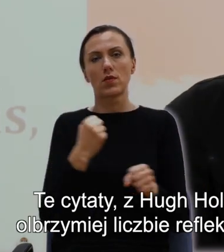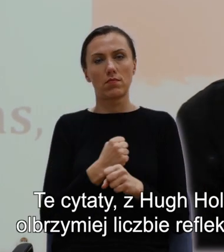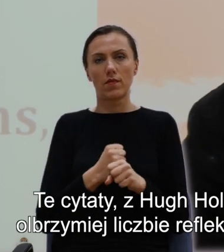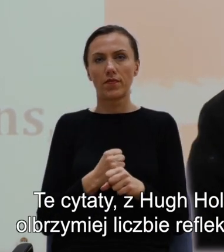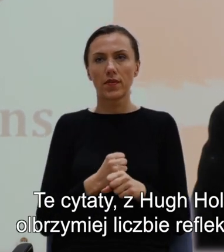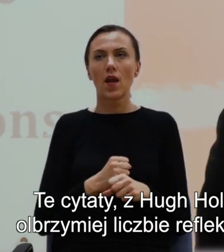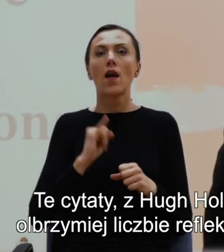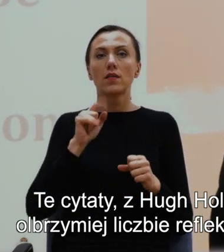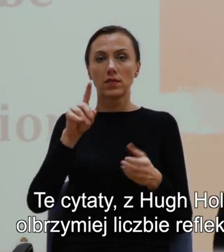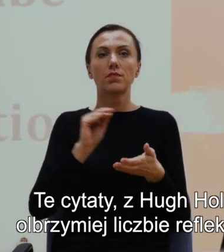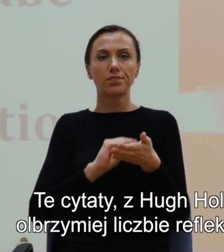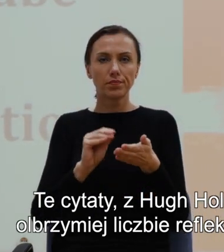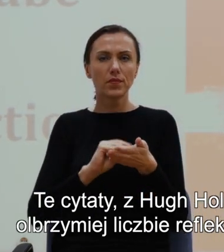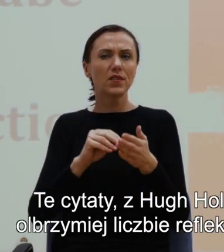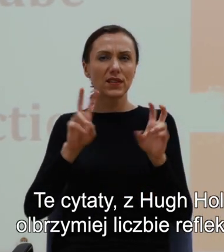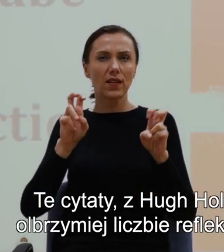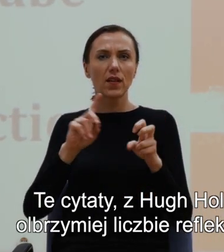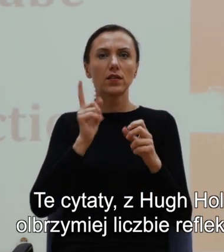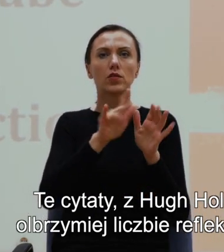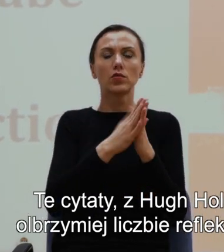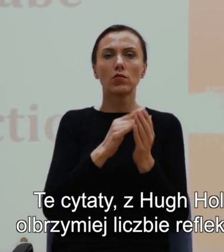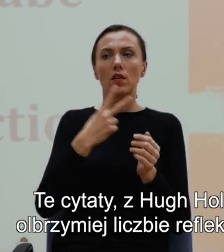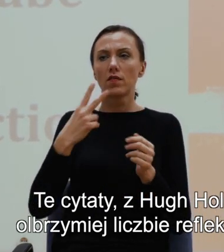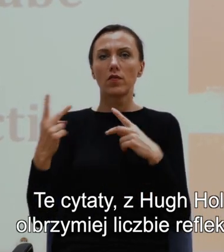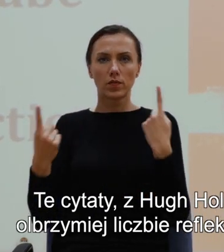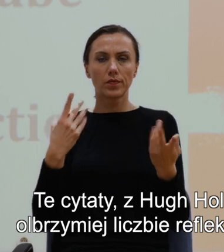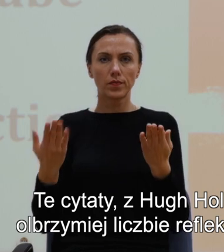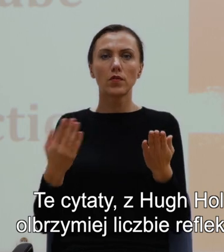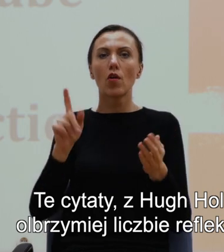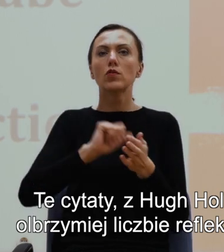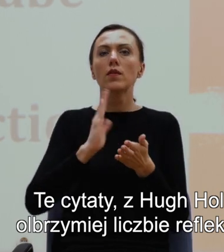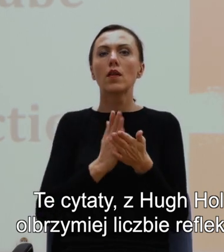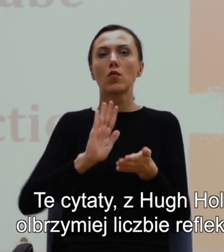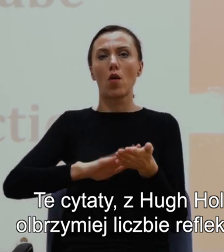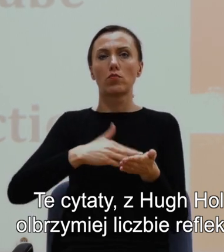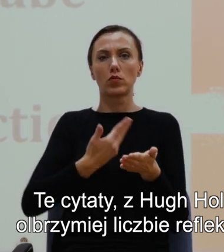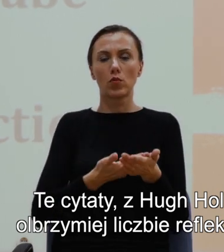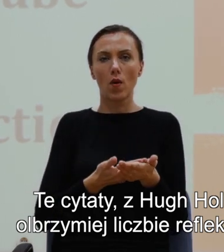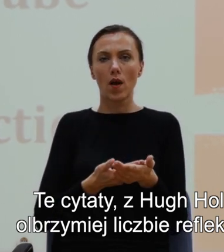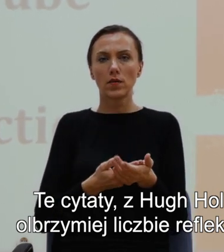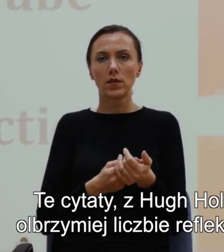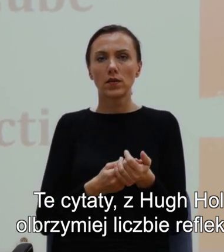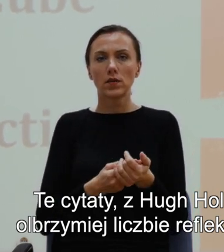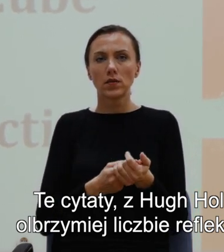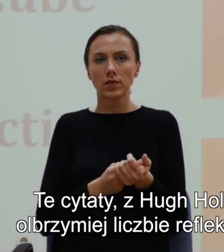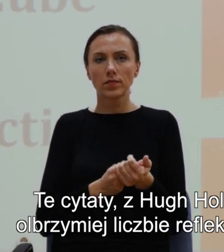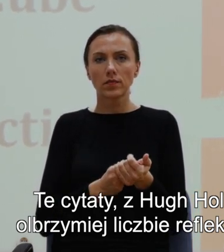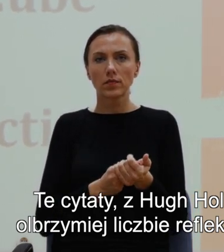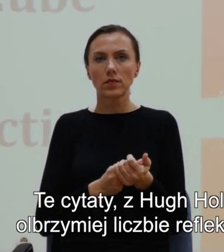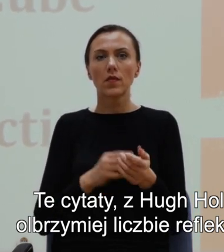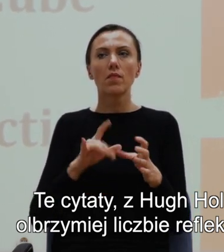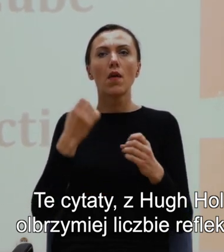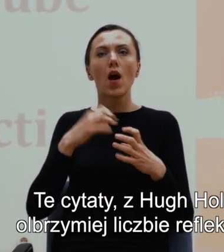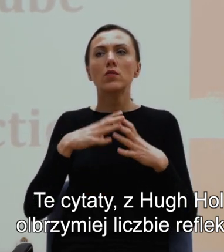Te cytaty z Hugh Holmana i z Tracy Thompson są tylko przykładami w